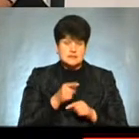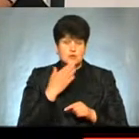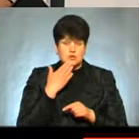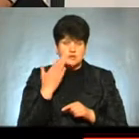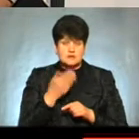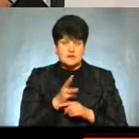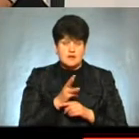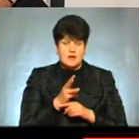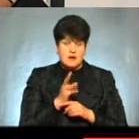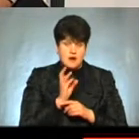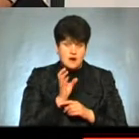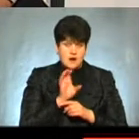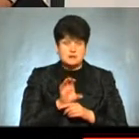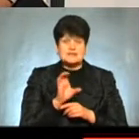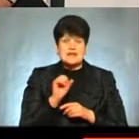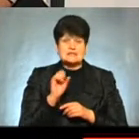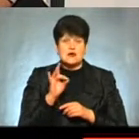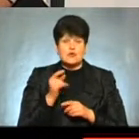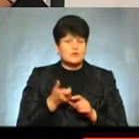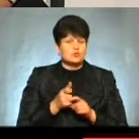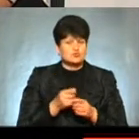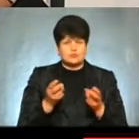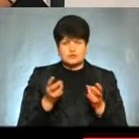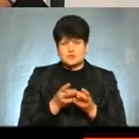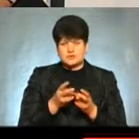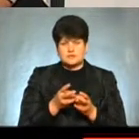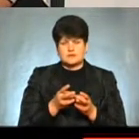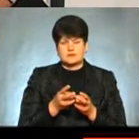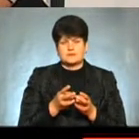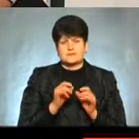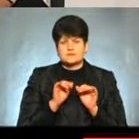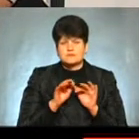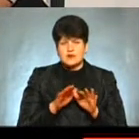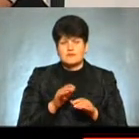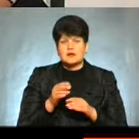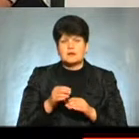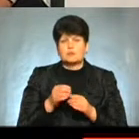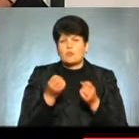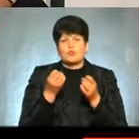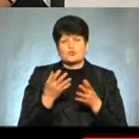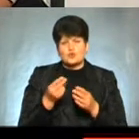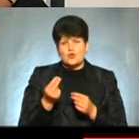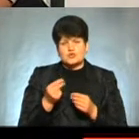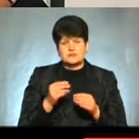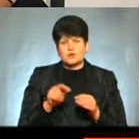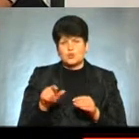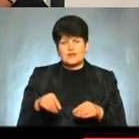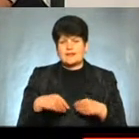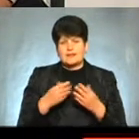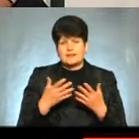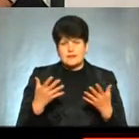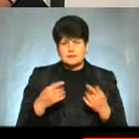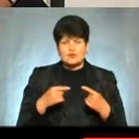показувала саркофаг Це дуже потрібна річ і даром би люди гроші не дали Тому що, по різних даних, від